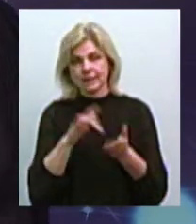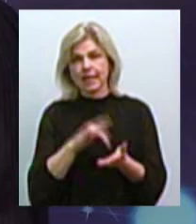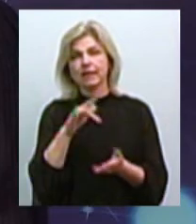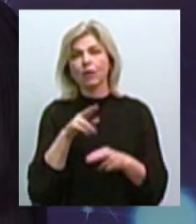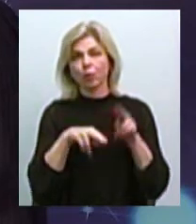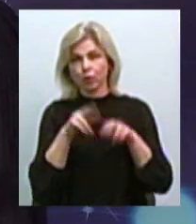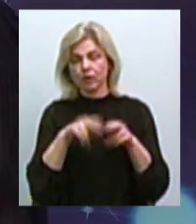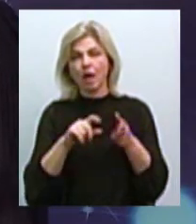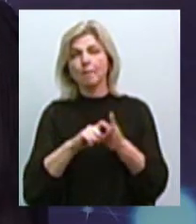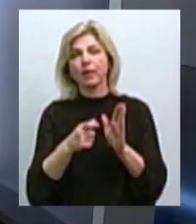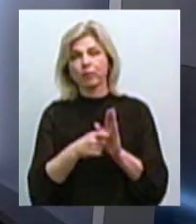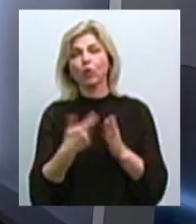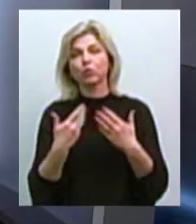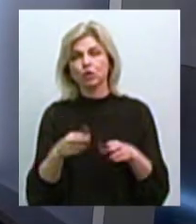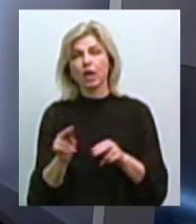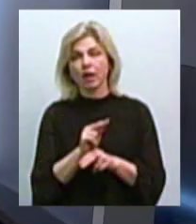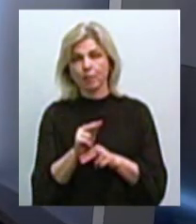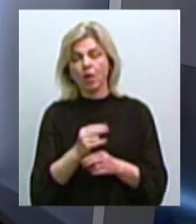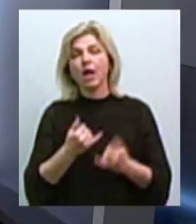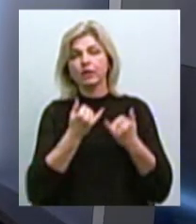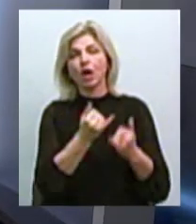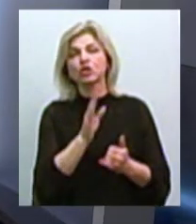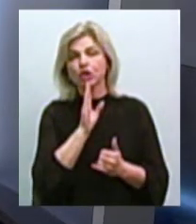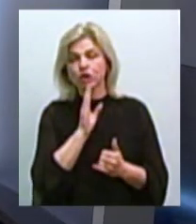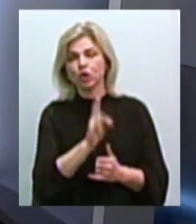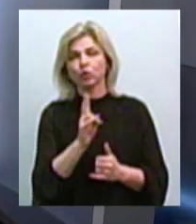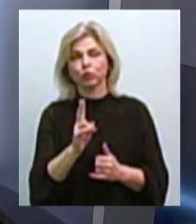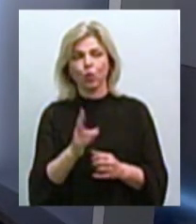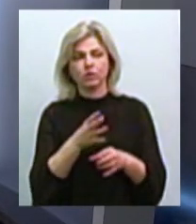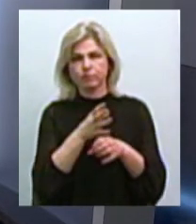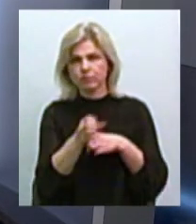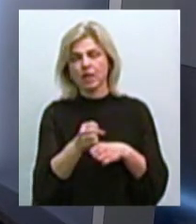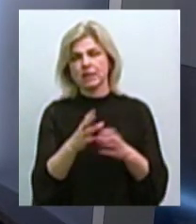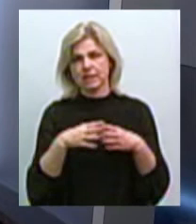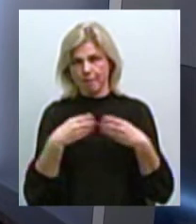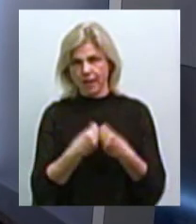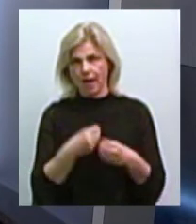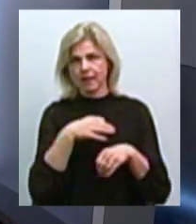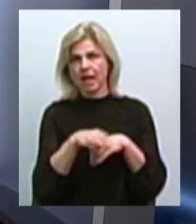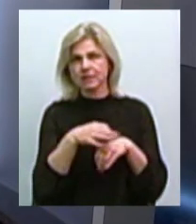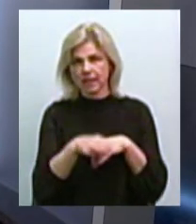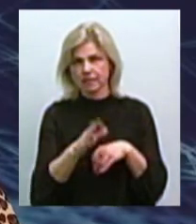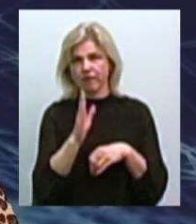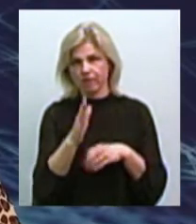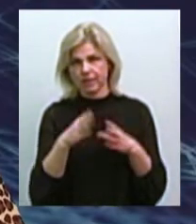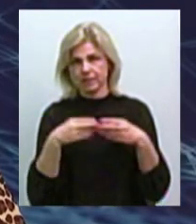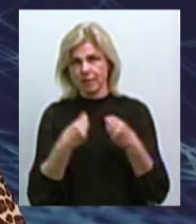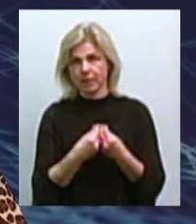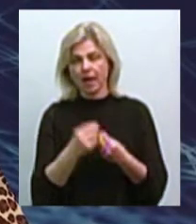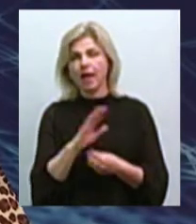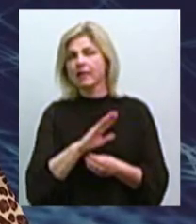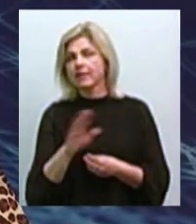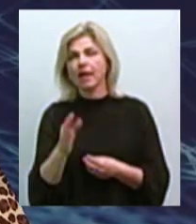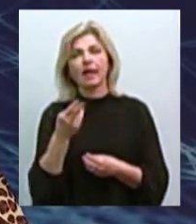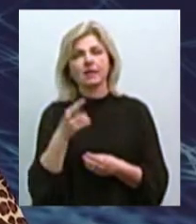приміщення вже від ремонтувалися саме для жінок, які підверглися насильству в сім'ї. Тому, якщо ми беремо цю категорію… Не для бездомних, а